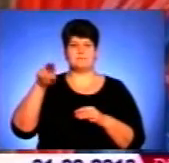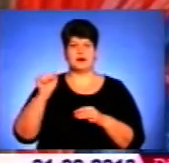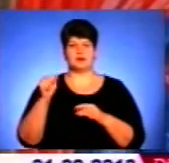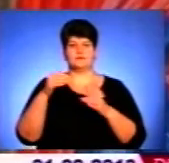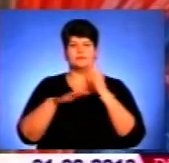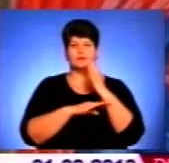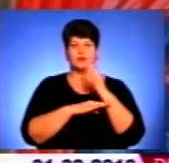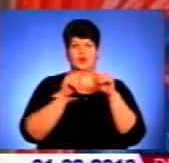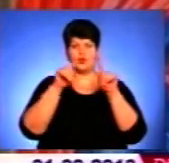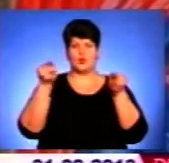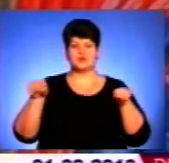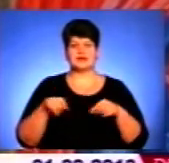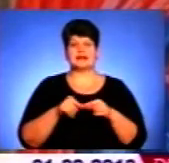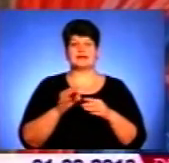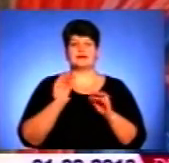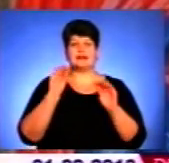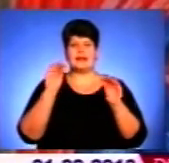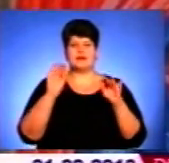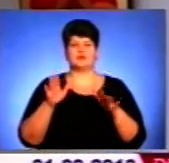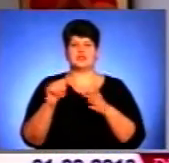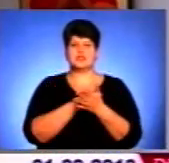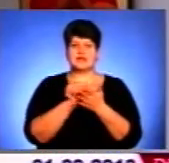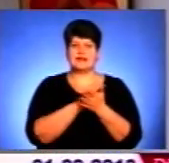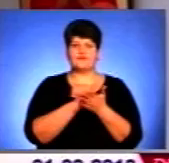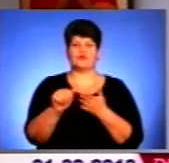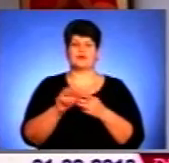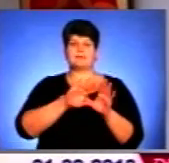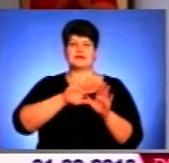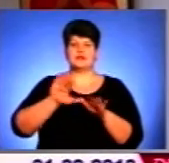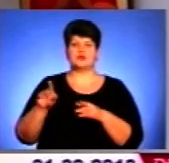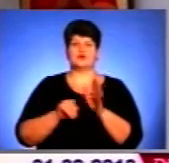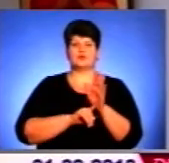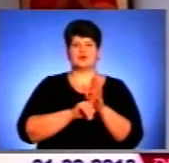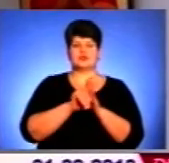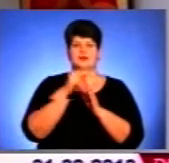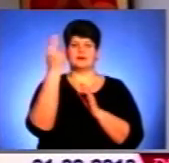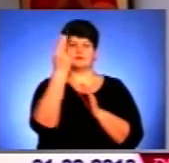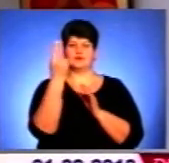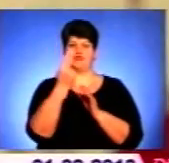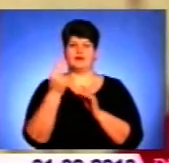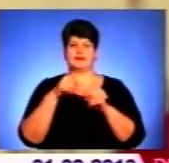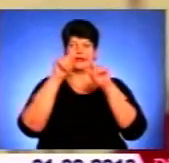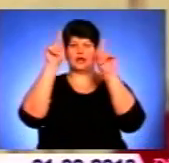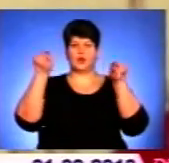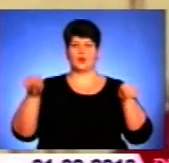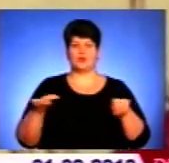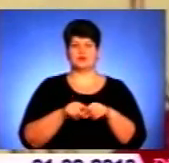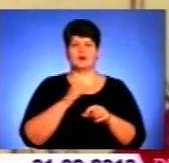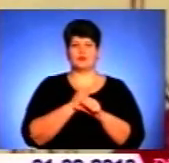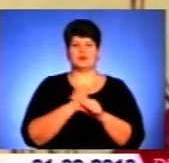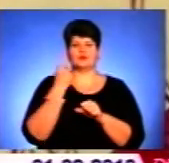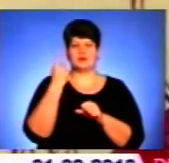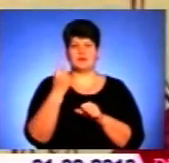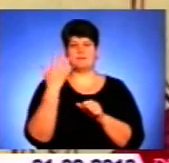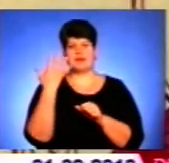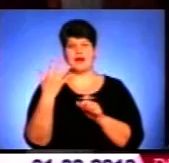покривають тканиною, проклеюють, носять ґрунт, шліфують. Після цього мистець розпочинає написання ікони. Робота над однією займає до п'яти